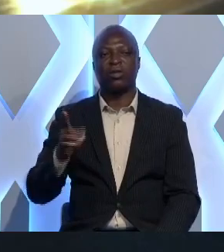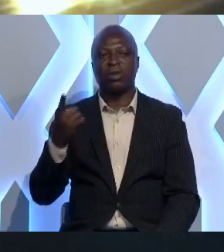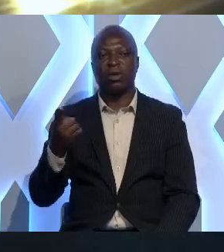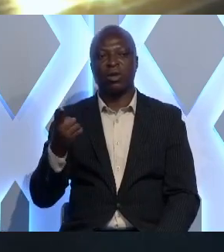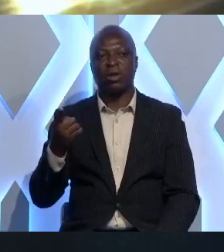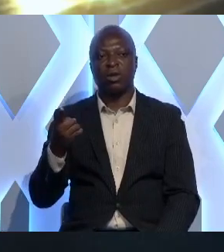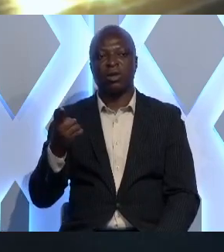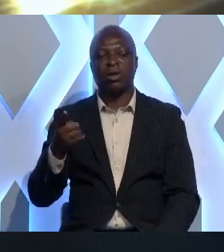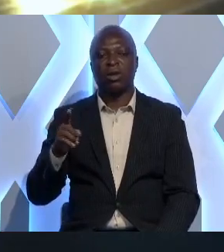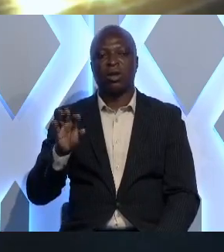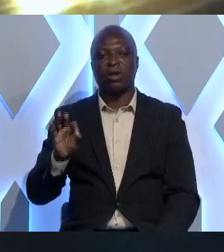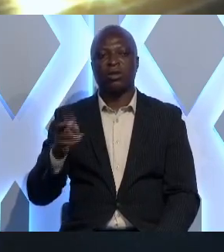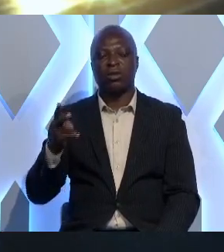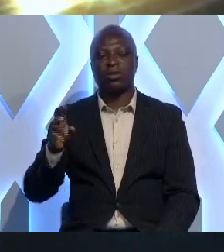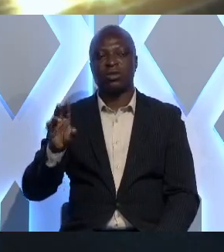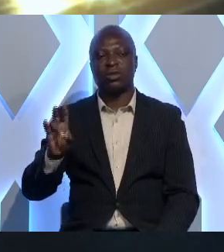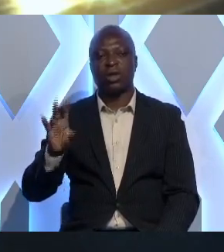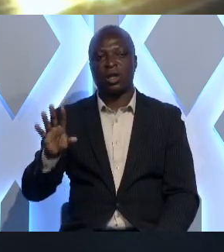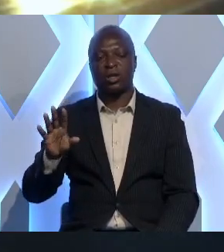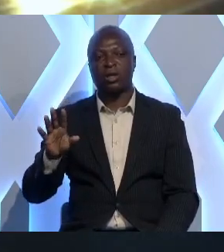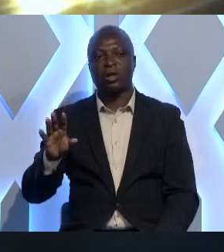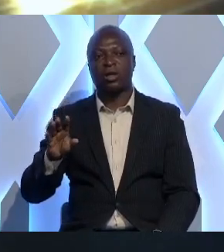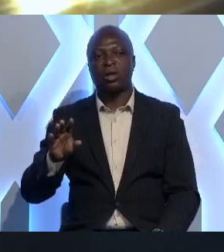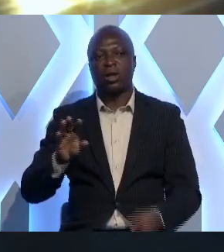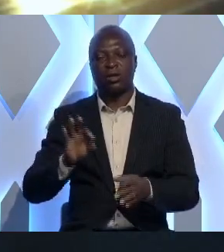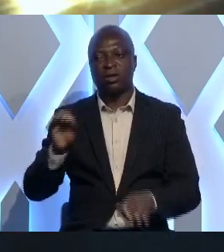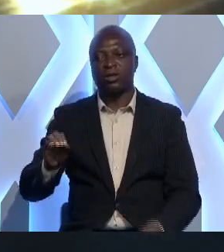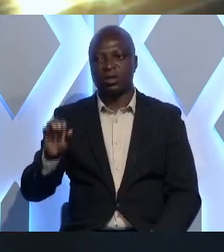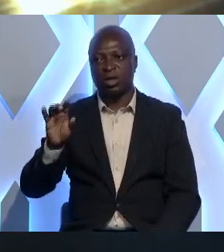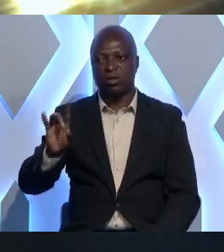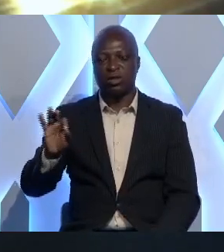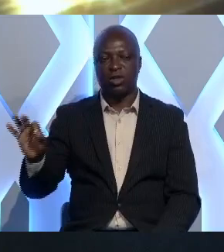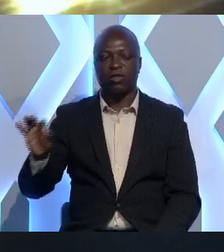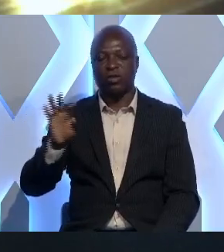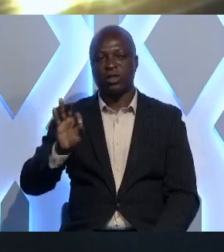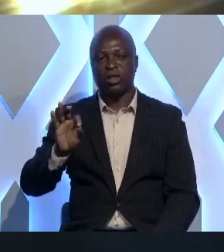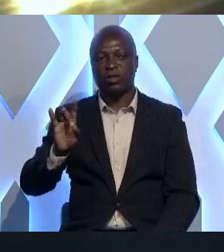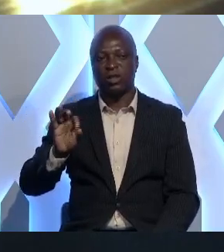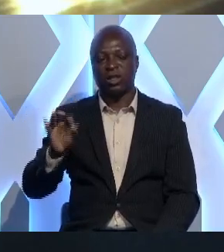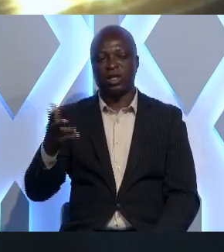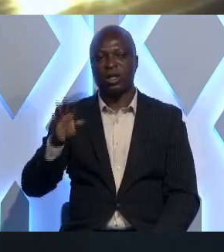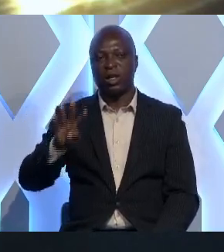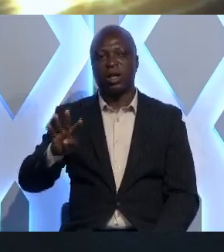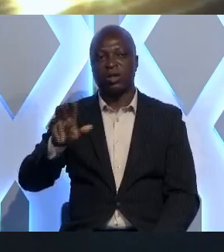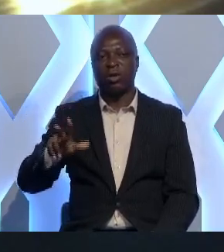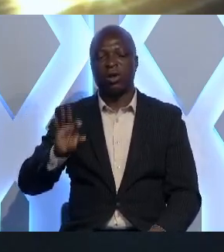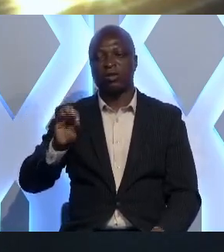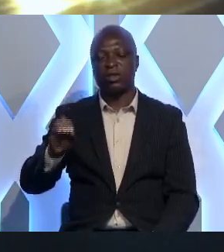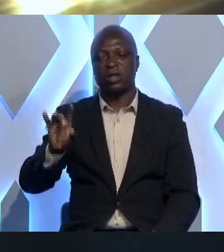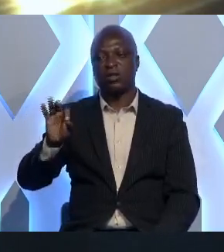92, 75, le 90, 99, 93, 43 ou le 90, 95,